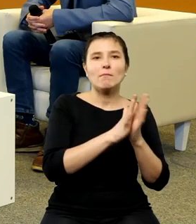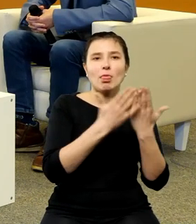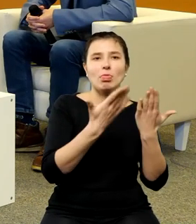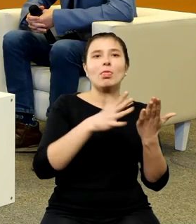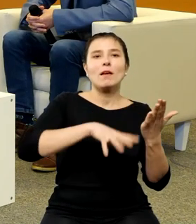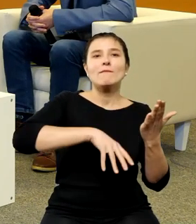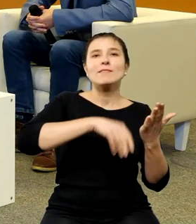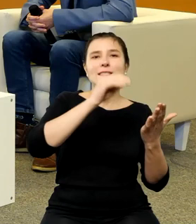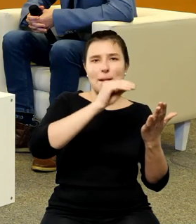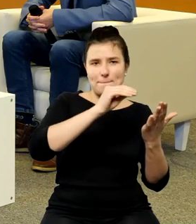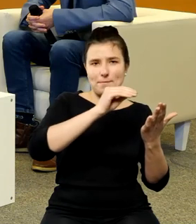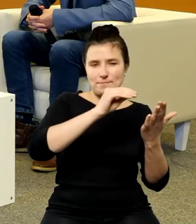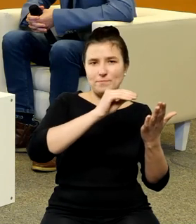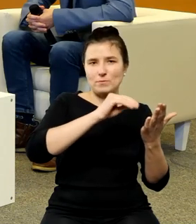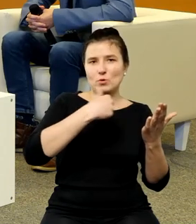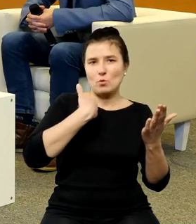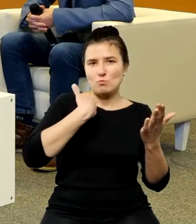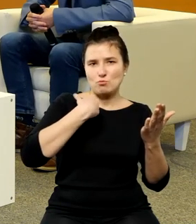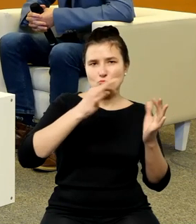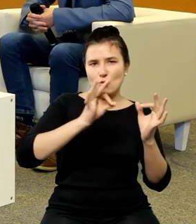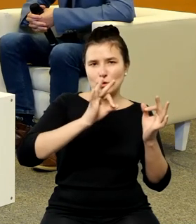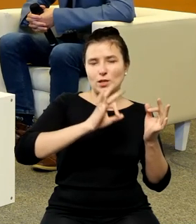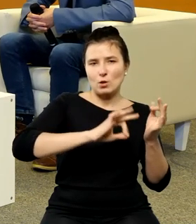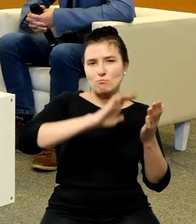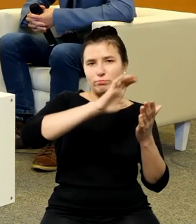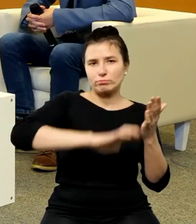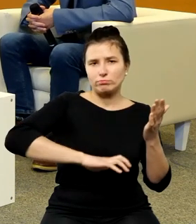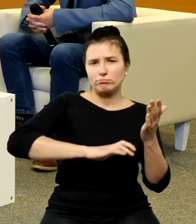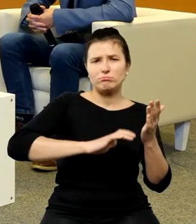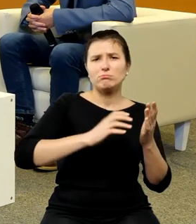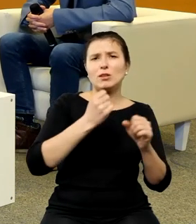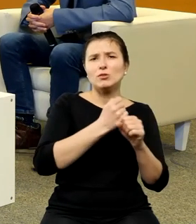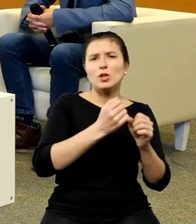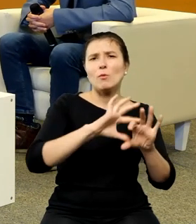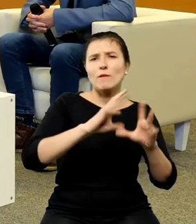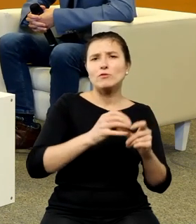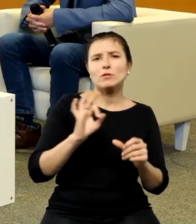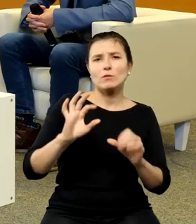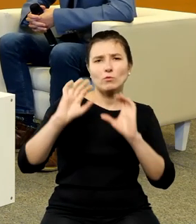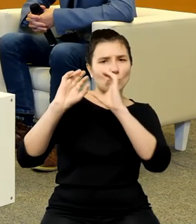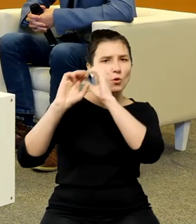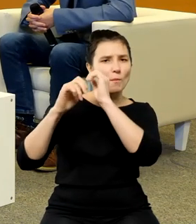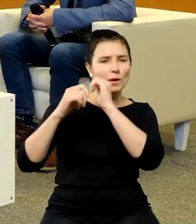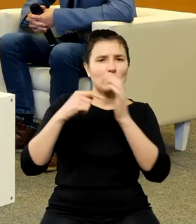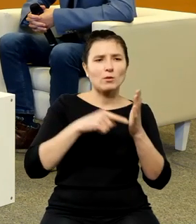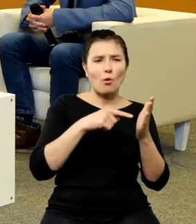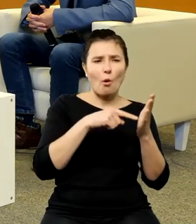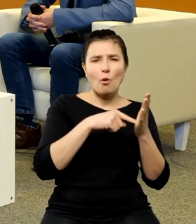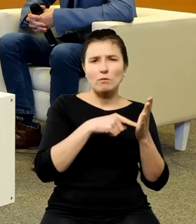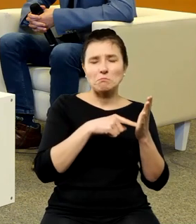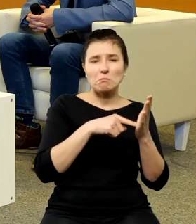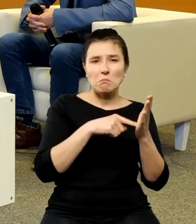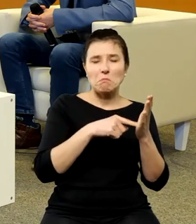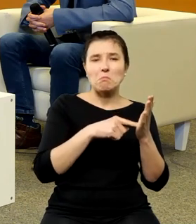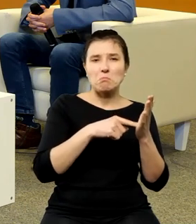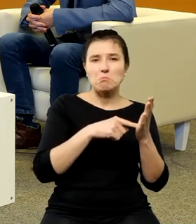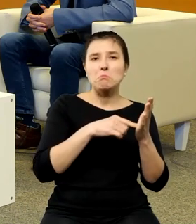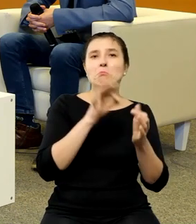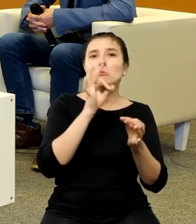rękopisu w dziełach wszystkich Mikołaja Kopernika tam ta droga jest na tyle na ile to było możliwe